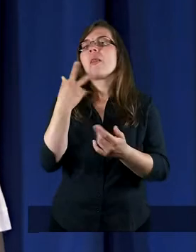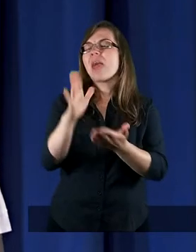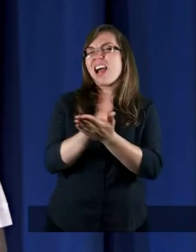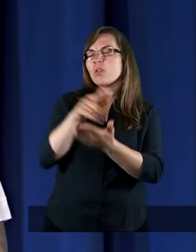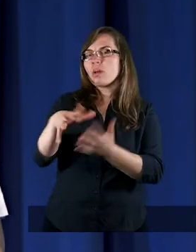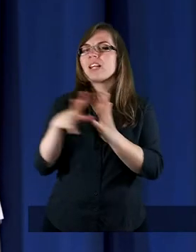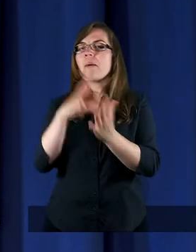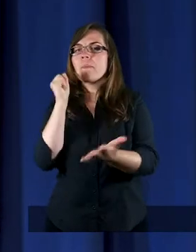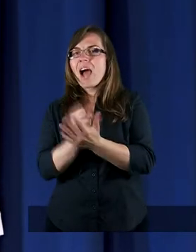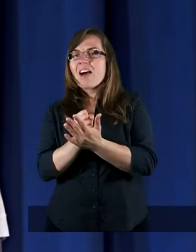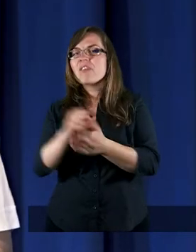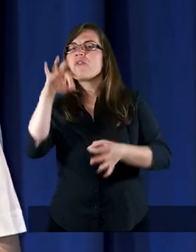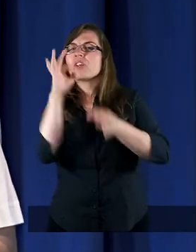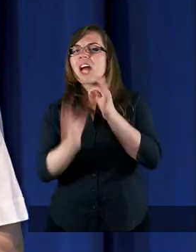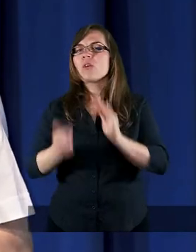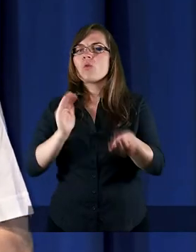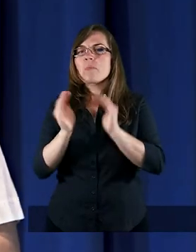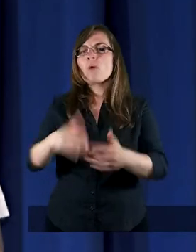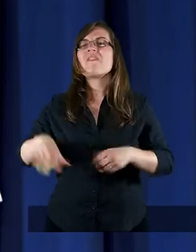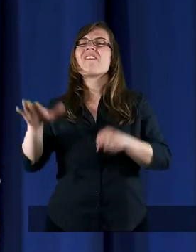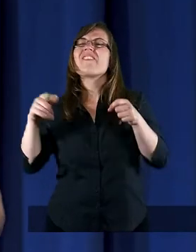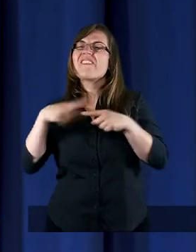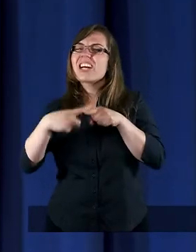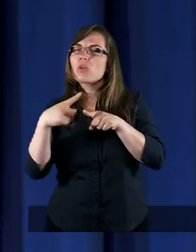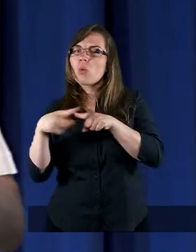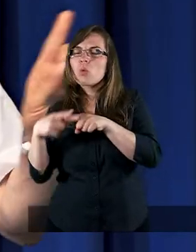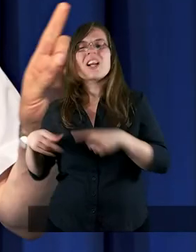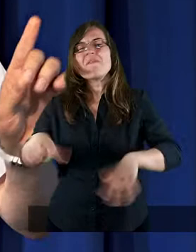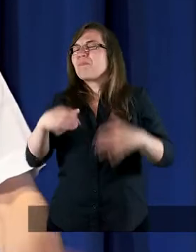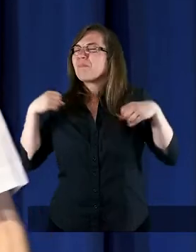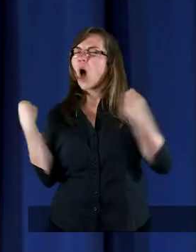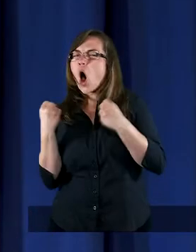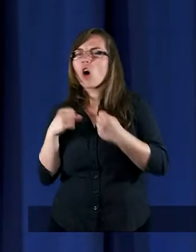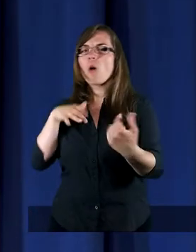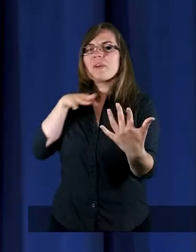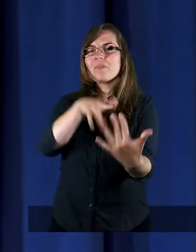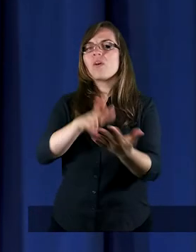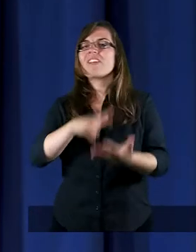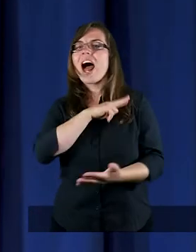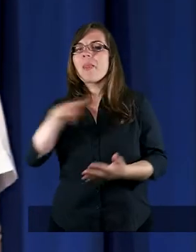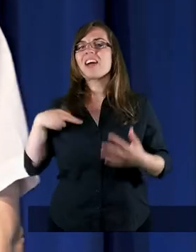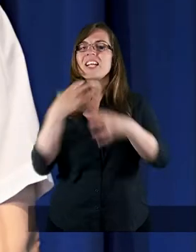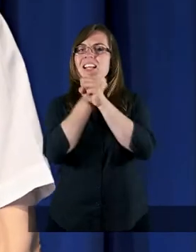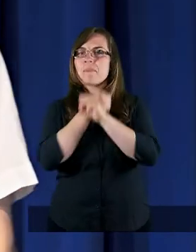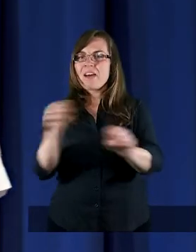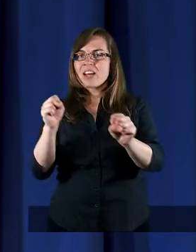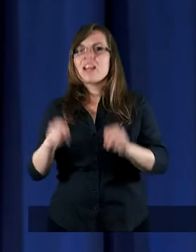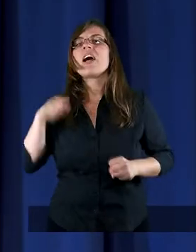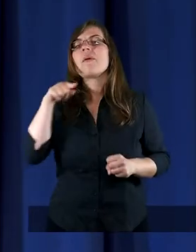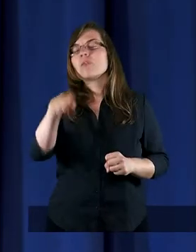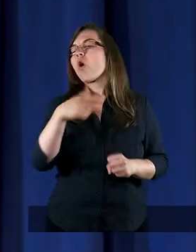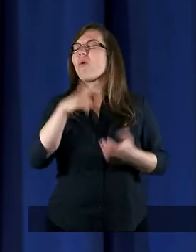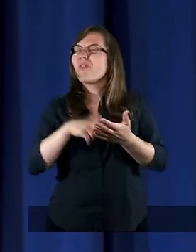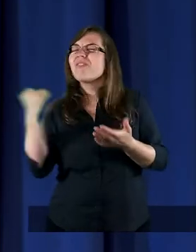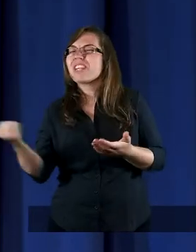z tych prawd w szczególny sposób wyróżniać. Bo mają przeogromny wpływ na nasze zbawienie, na naszą